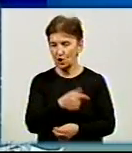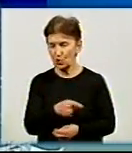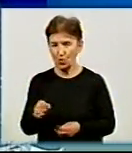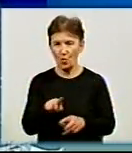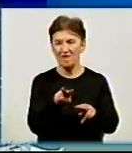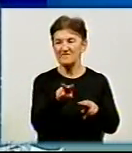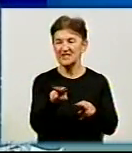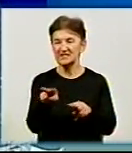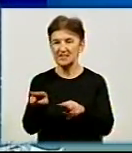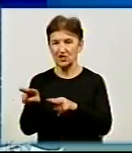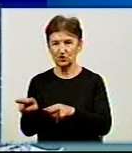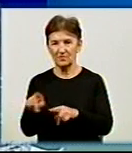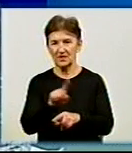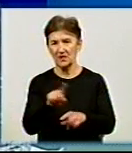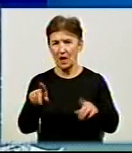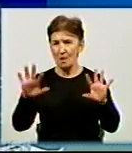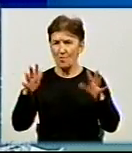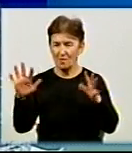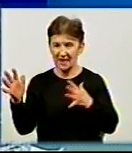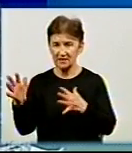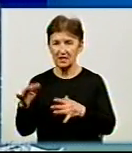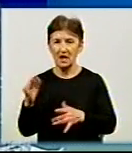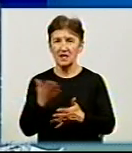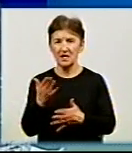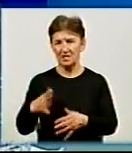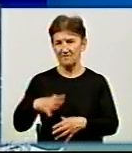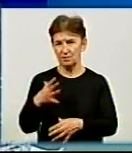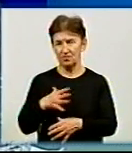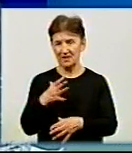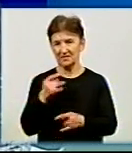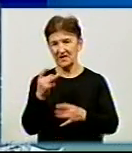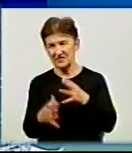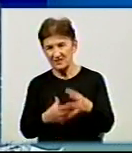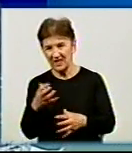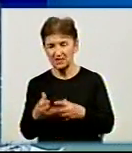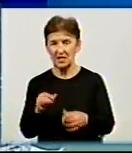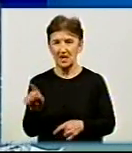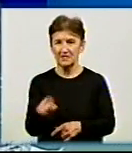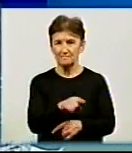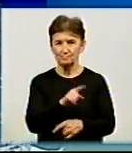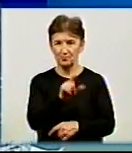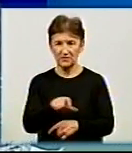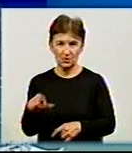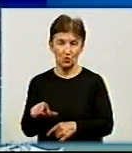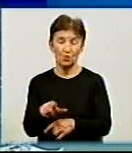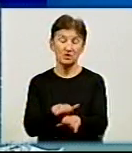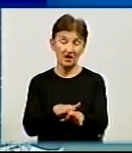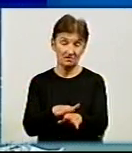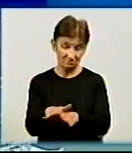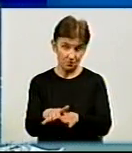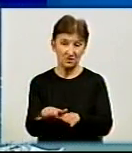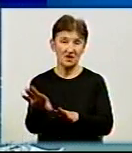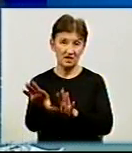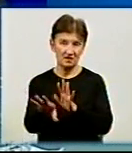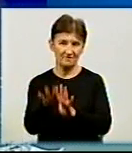моменти спортивні, які відбуваються і в світі, і в країні, і в області. І ці люди роблять цей вибір. Ну,